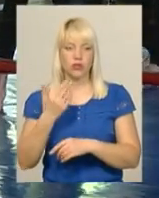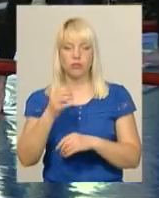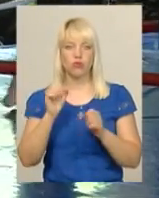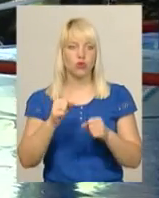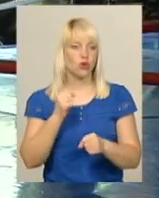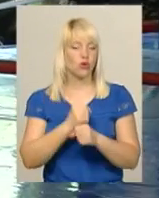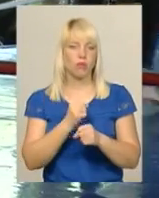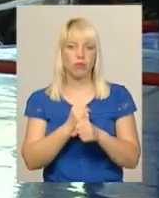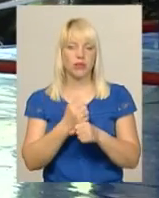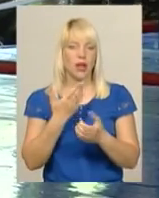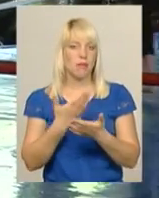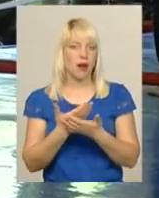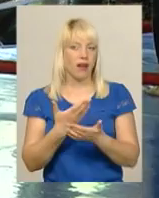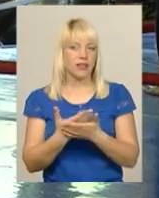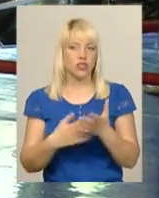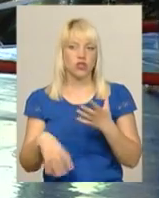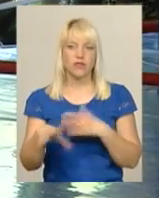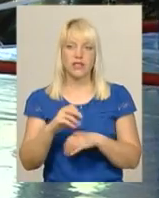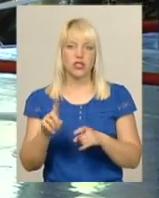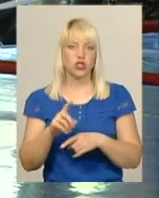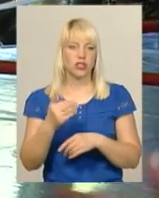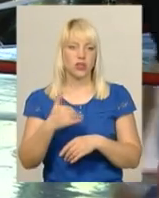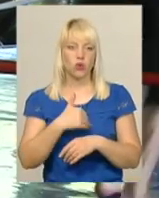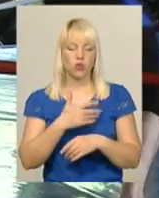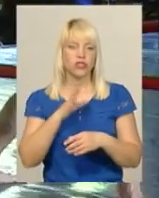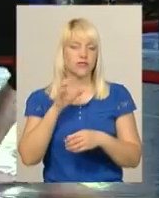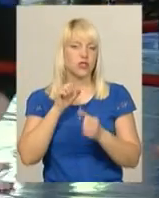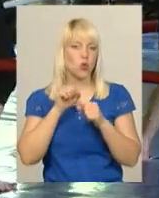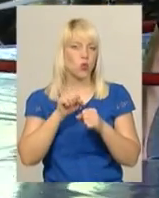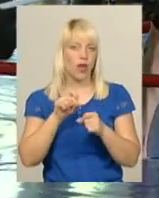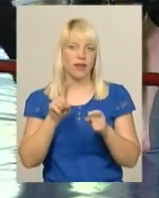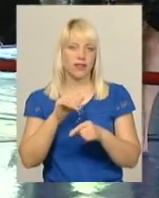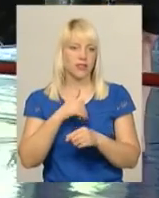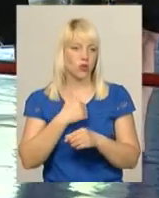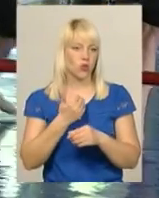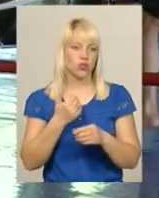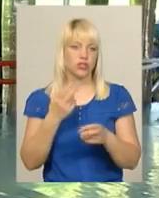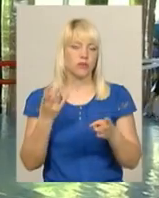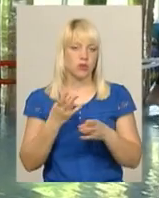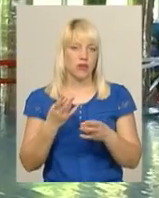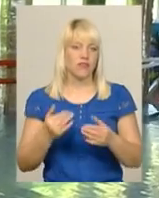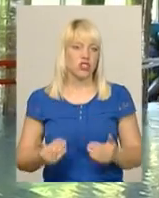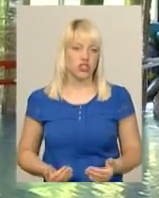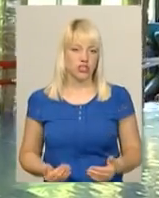робити практично все, що ти хочеш, всі удари, які можуть тобі знадобитися в реальному житті.